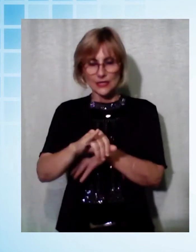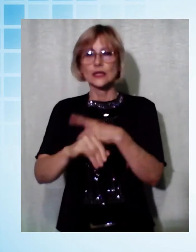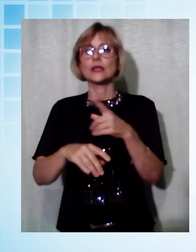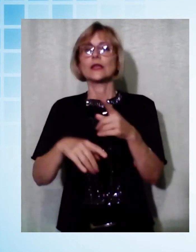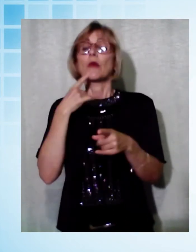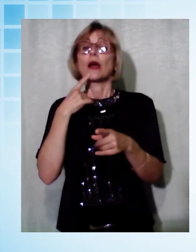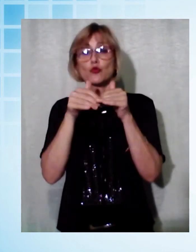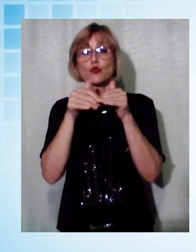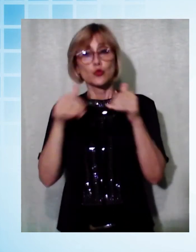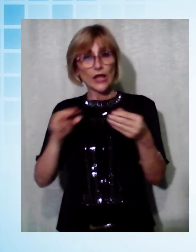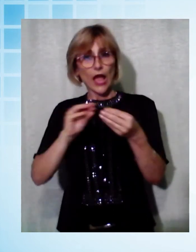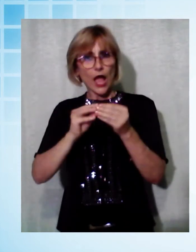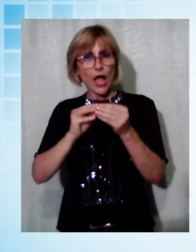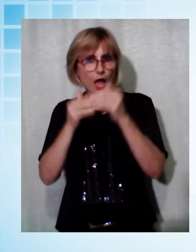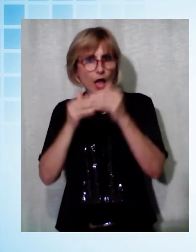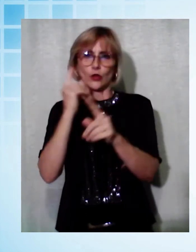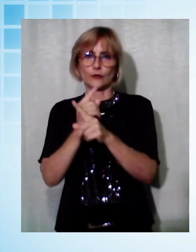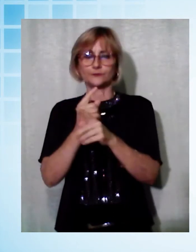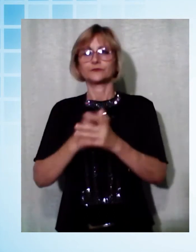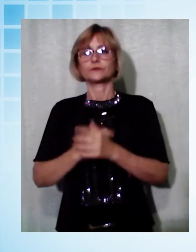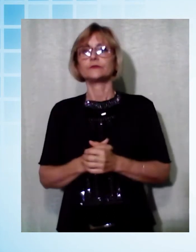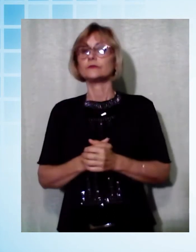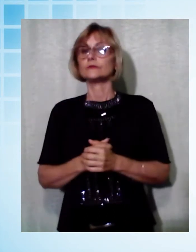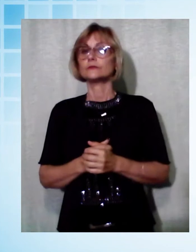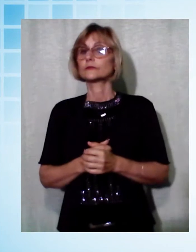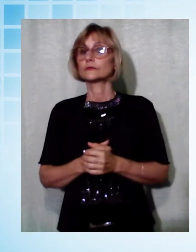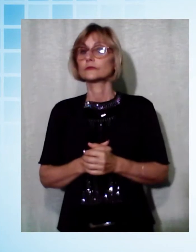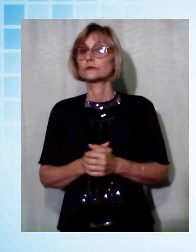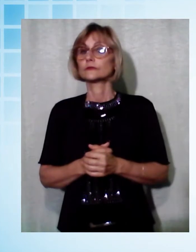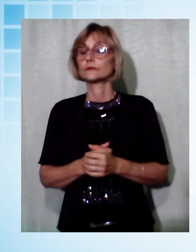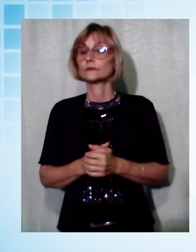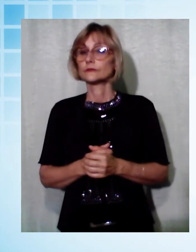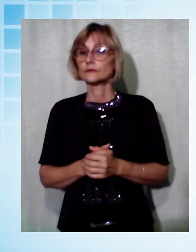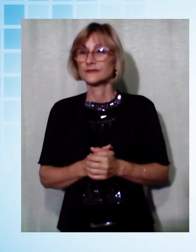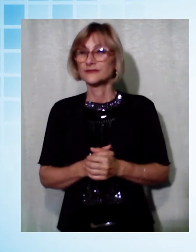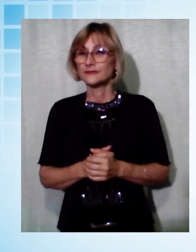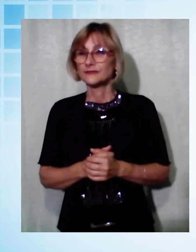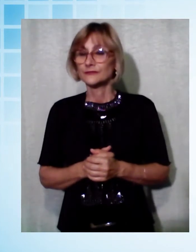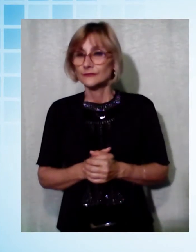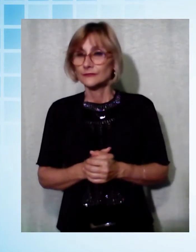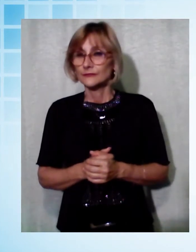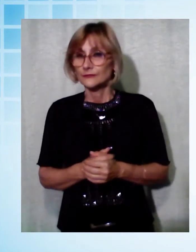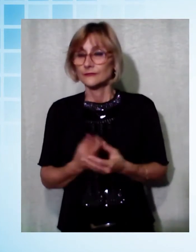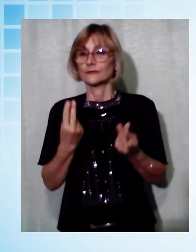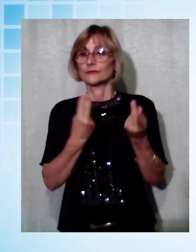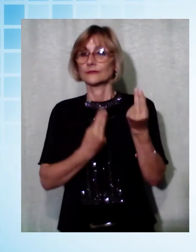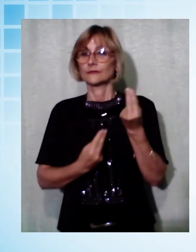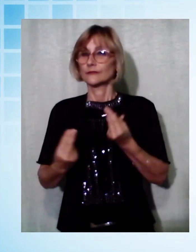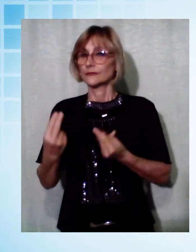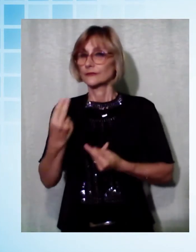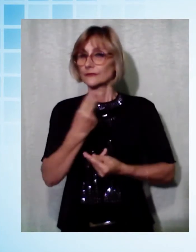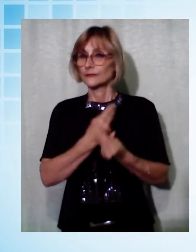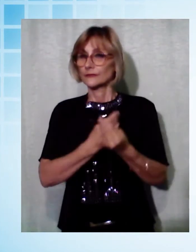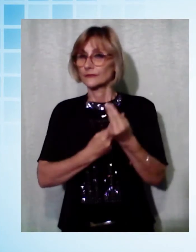artista. In questo progetto molto ambizioso, per recuperare un immobile, io ho visto il rendering, che potrà diventare davvero molto